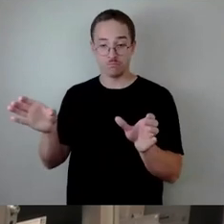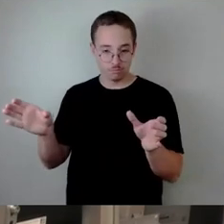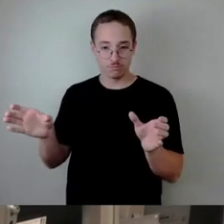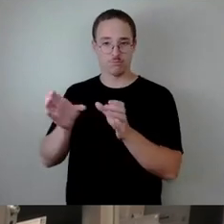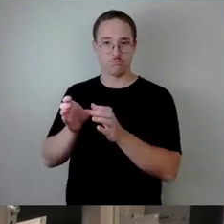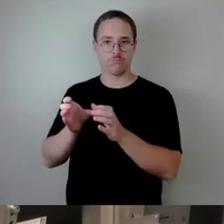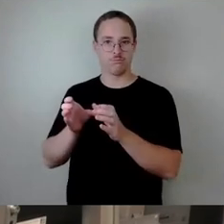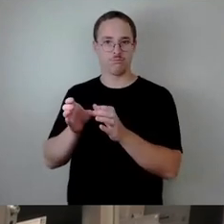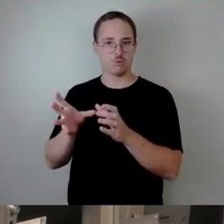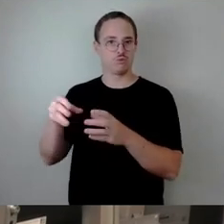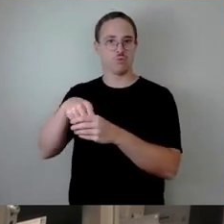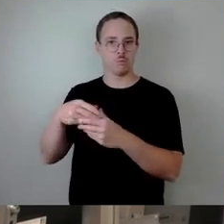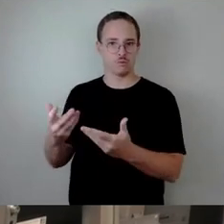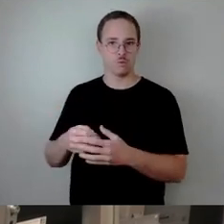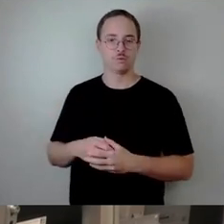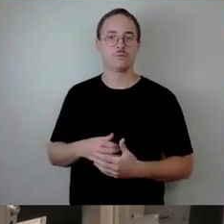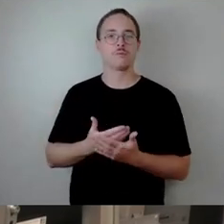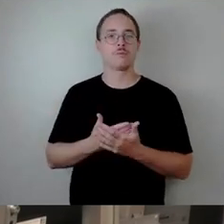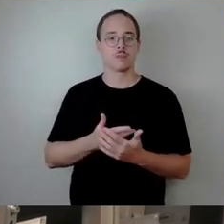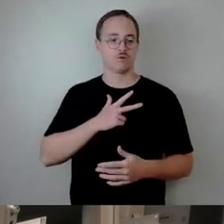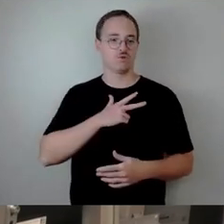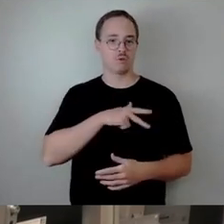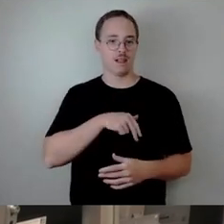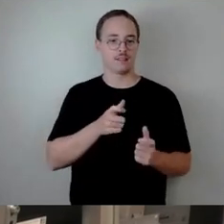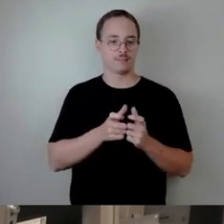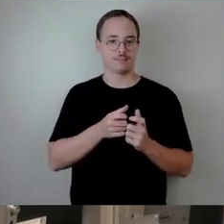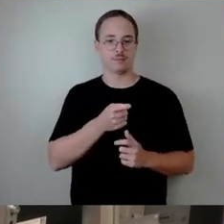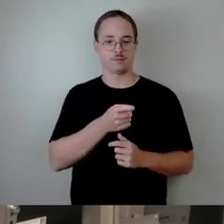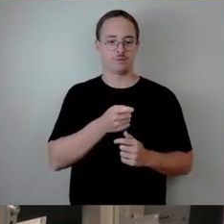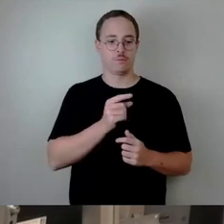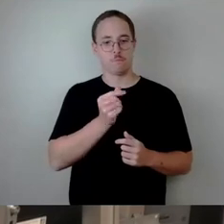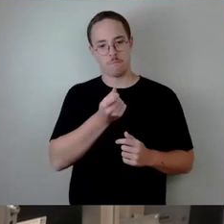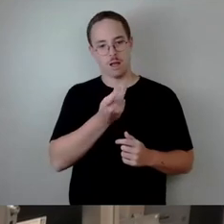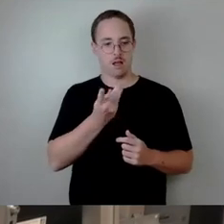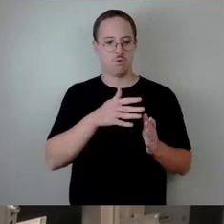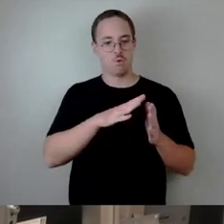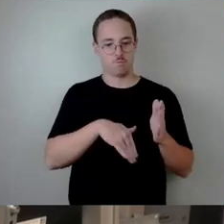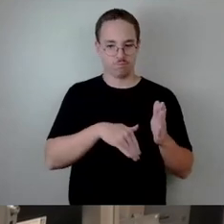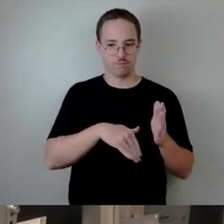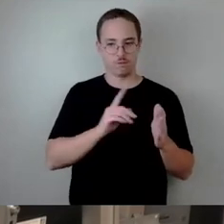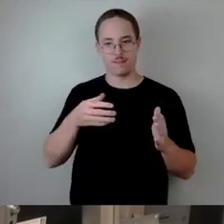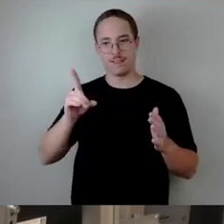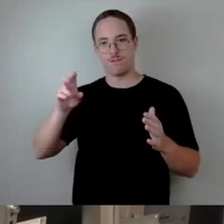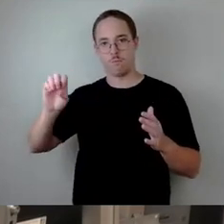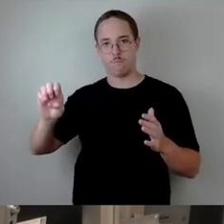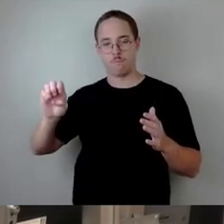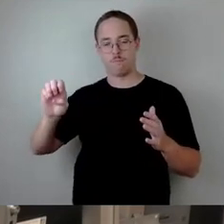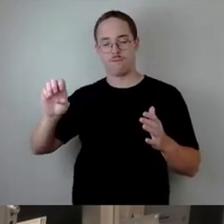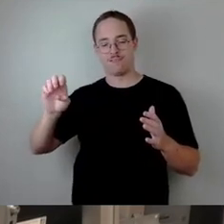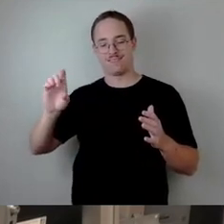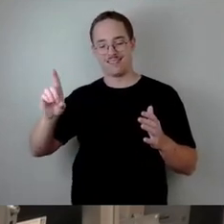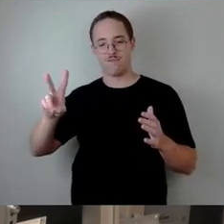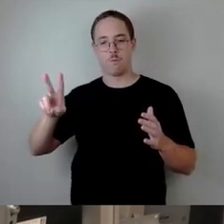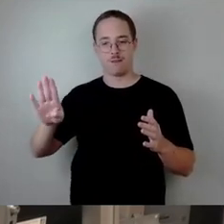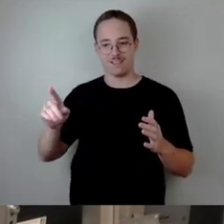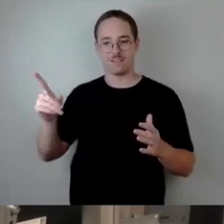das auch bei der DVB wiederum Umsatzeffekte. Und das ist ein Stück weit auch so rechte Tasche, linke Tasche. Das, was wir beim Sozialticket zum Teil